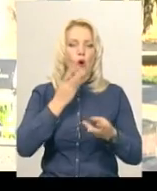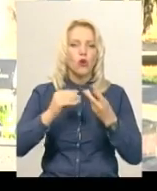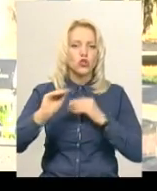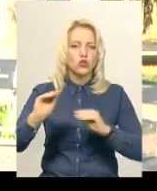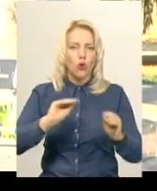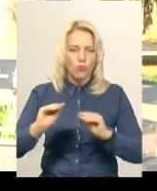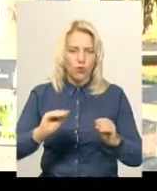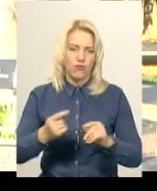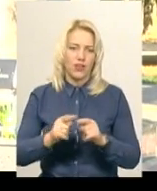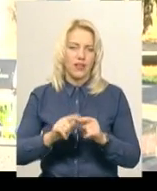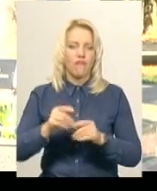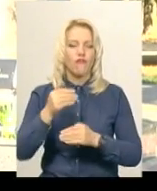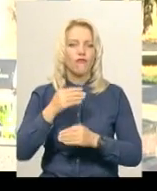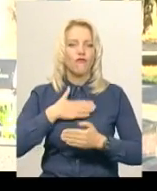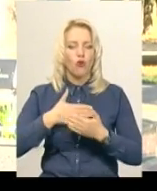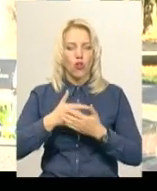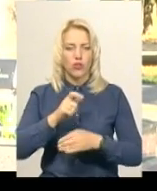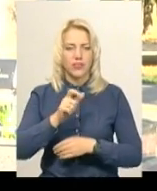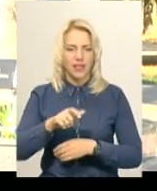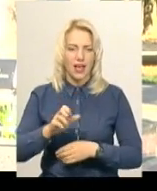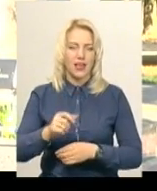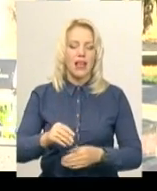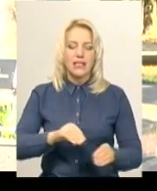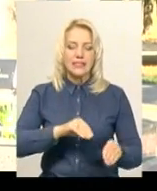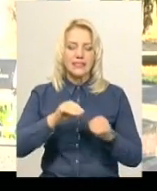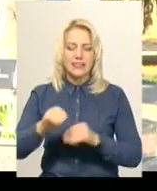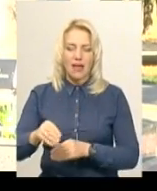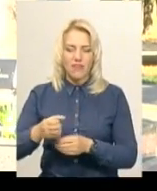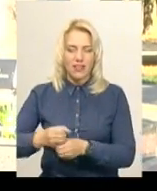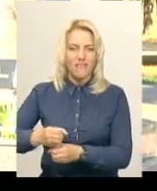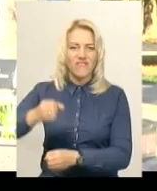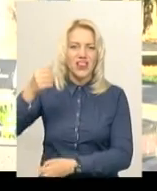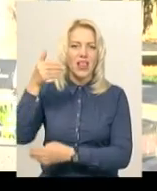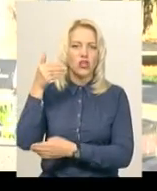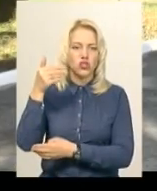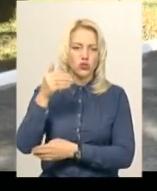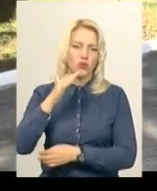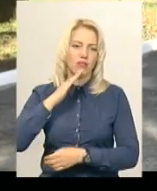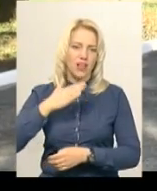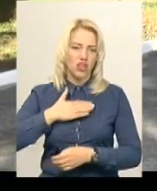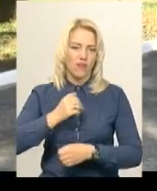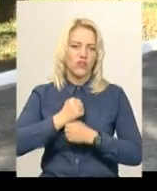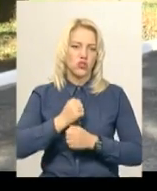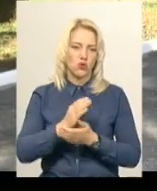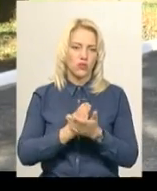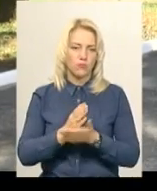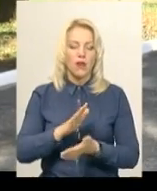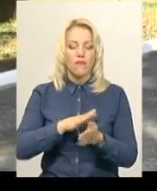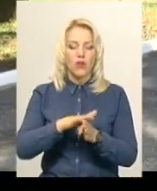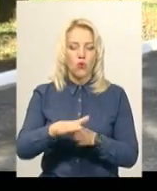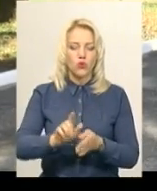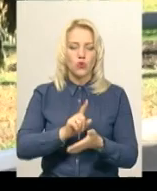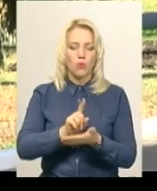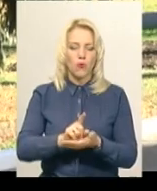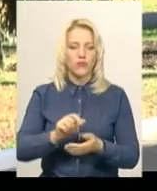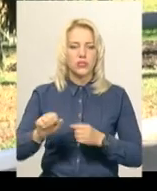ставили флагшток всі разом, наші військовослужбовці нашої частини. Виконуючи обов'язки керівника обласного